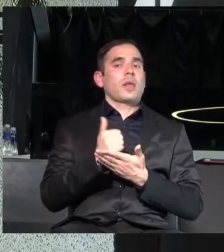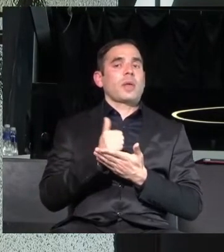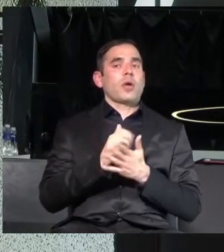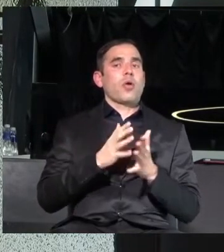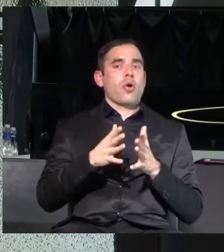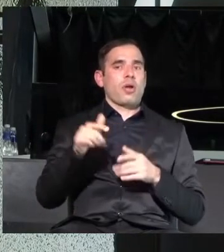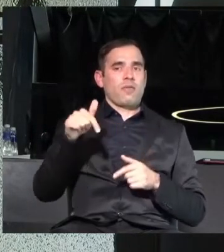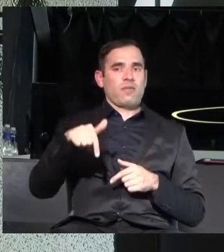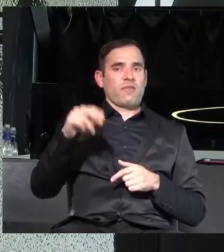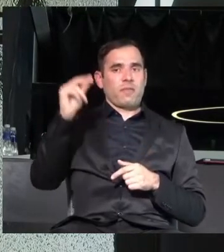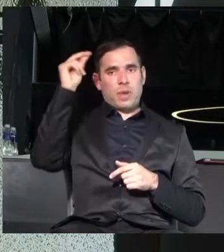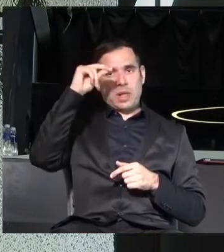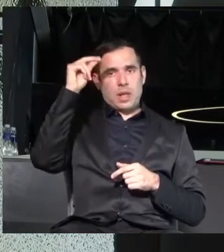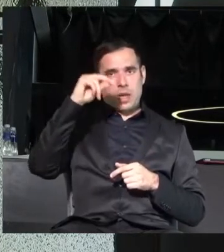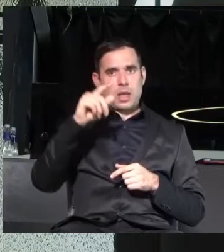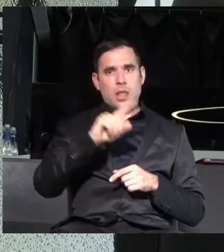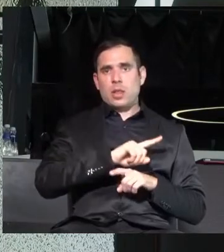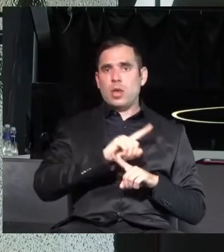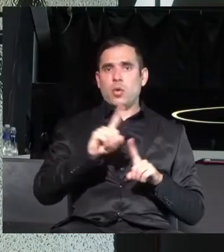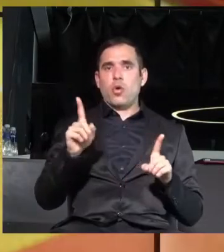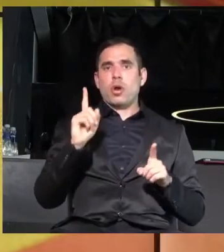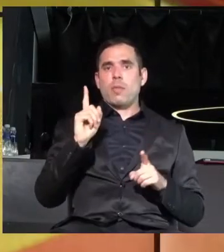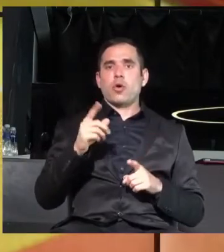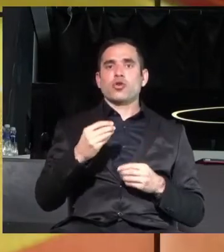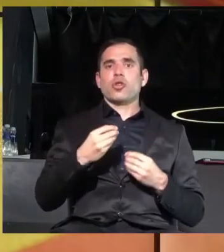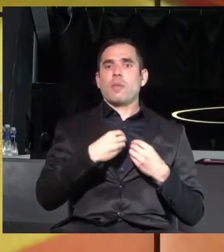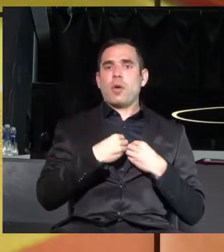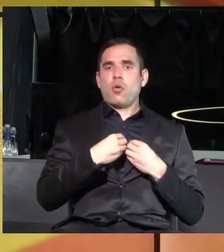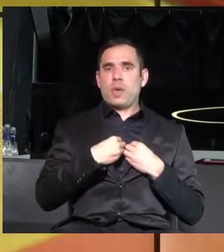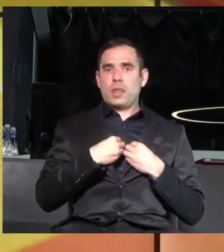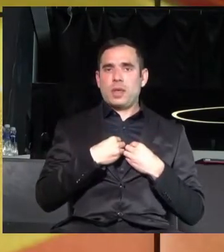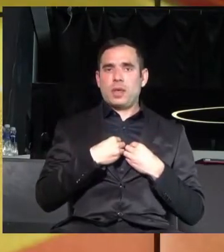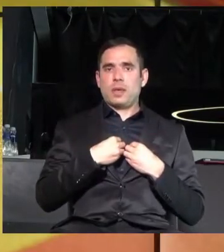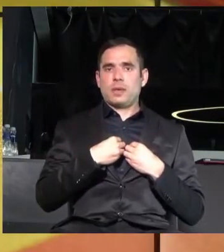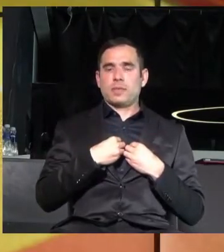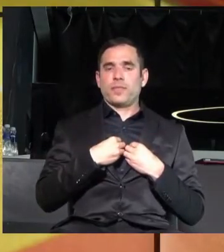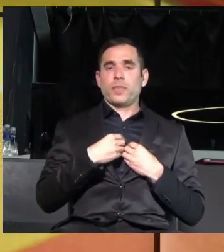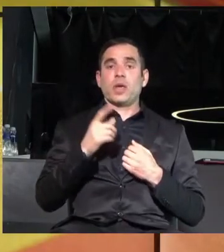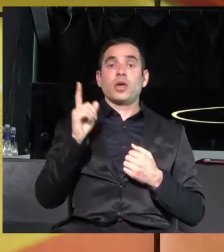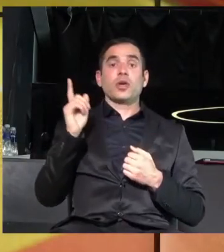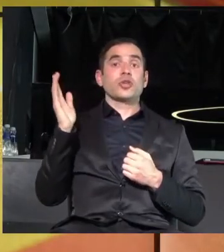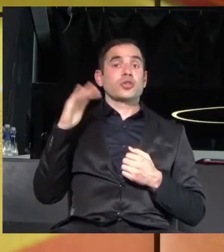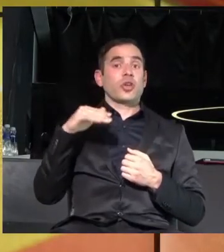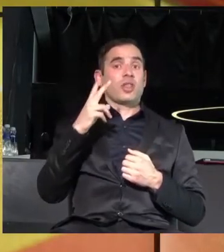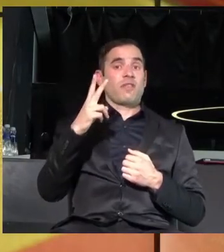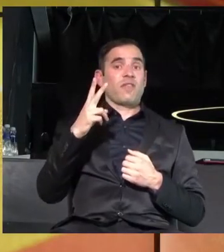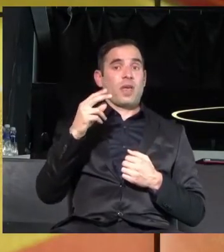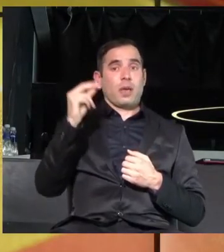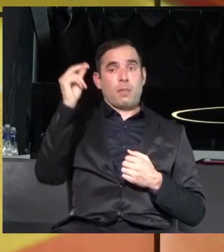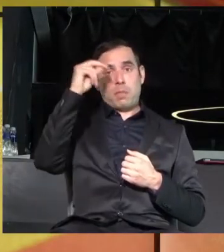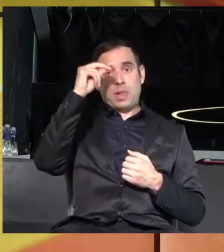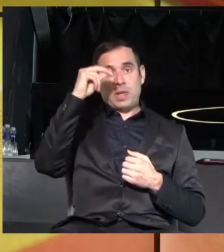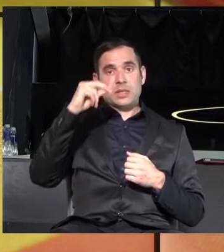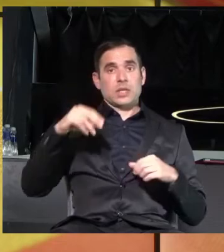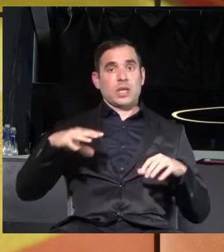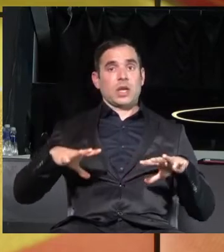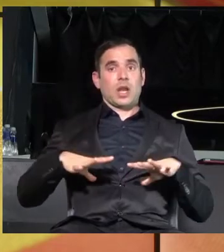защото никой не може да ме убеди, че две български гражданки